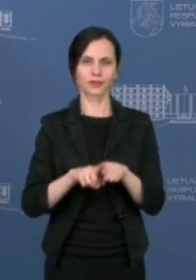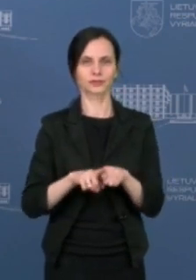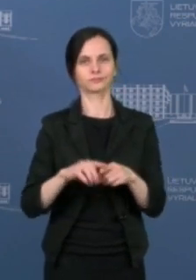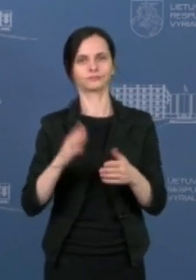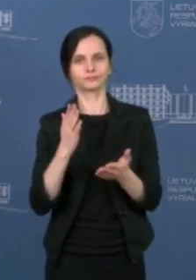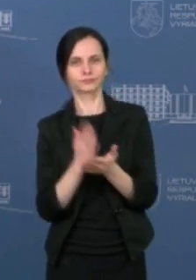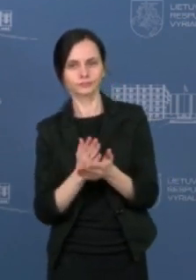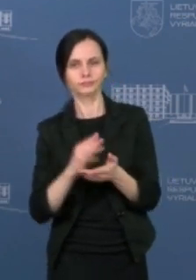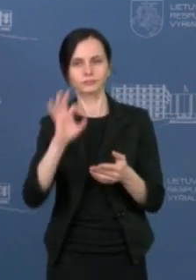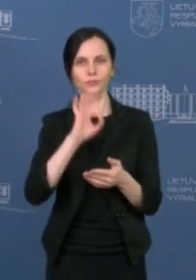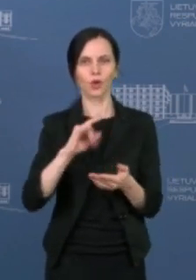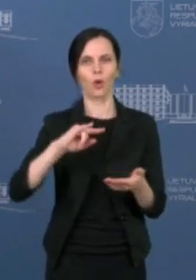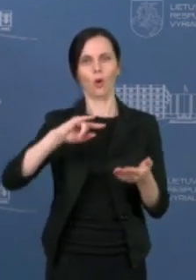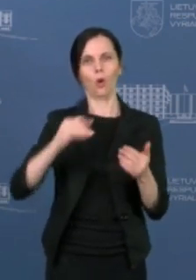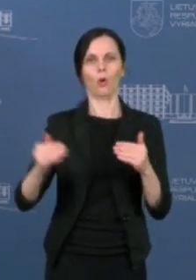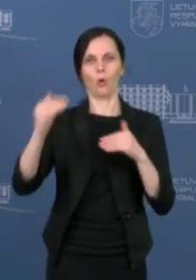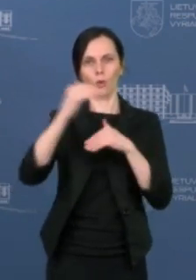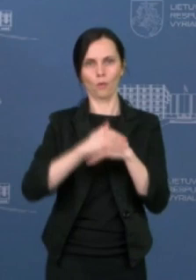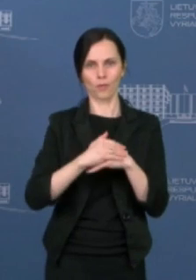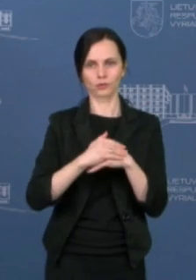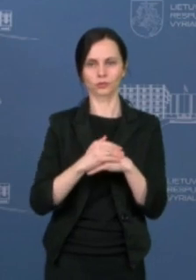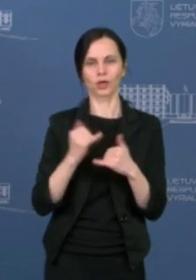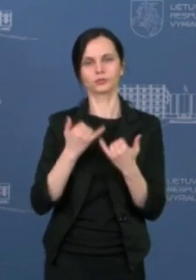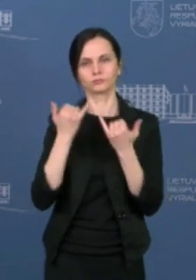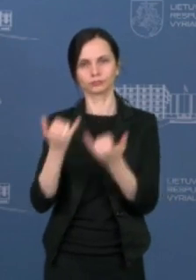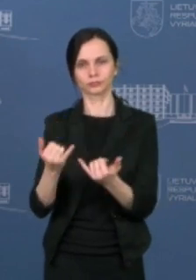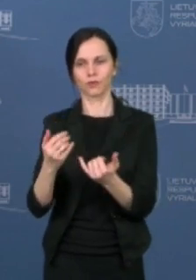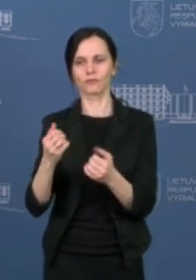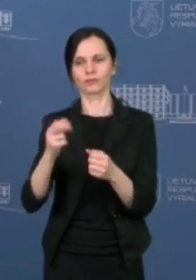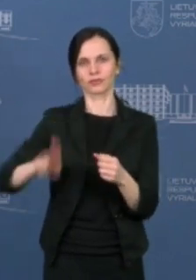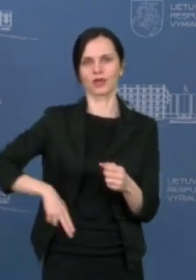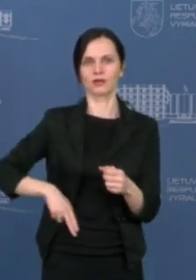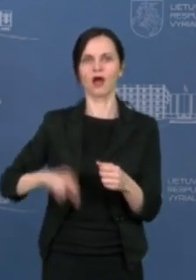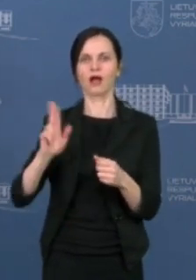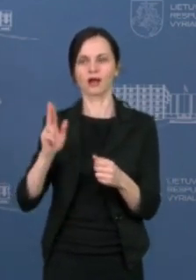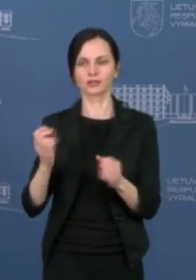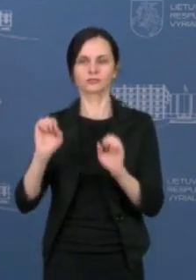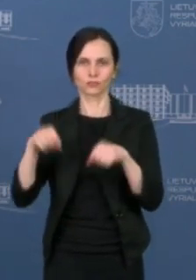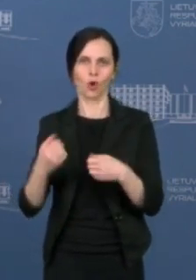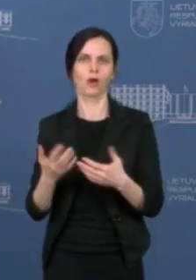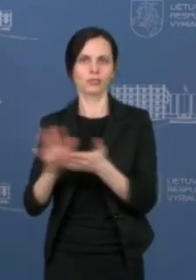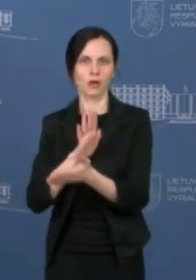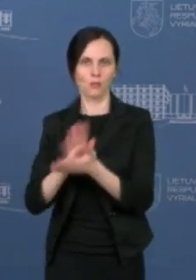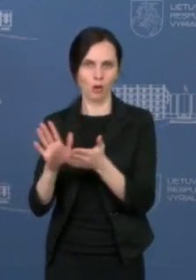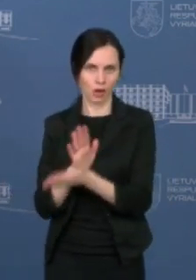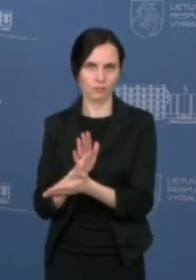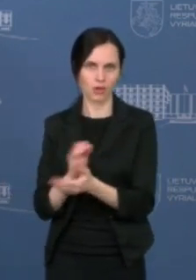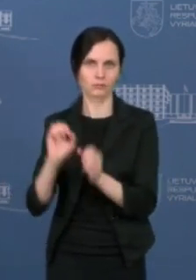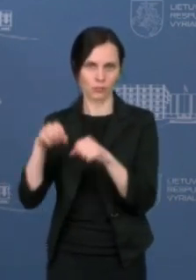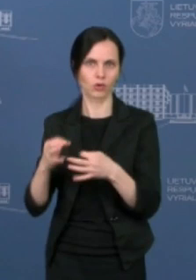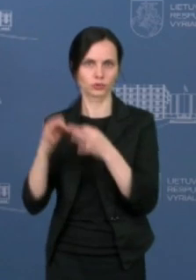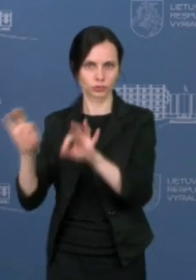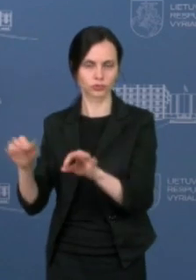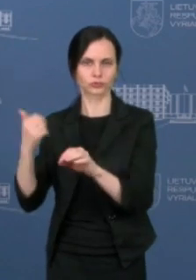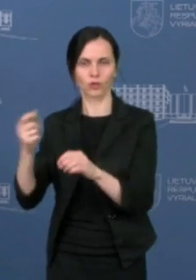testavimą darbdaviams. Kas reikštų, jog žmonės grįžtantys į veiklą gali pradėti